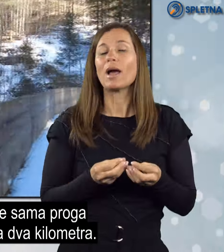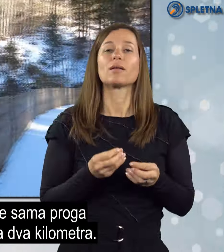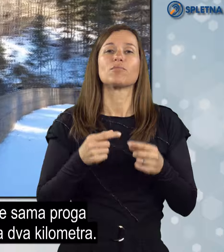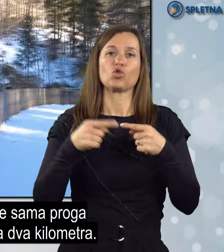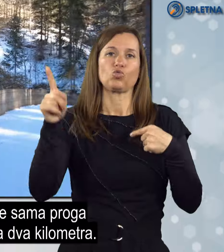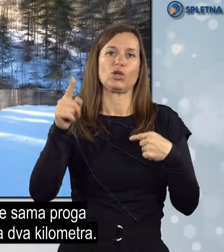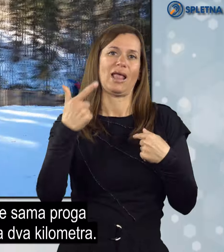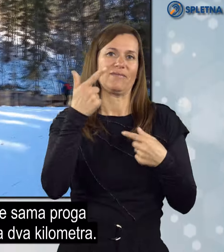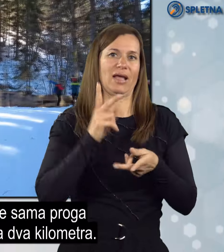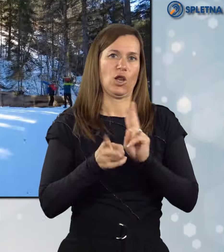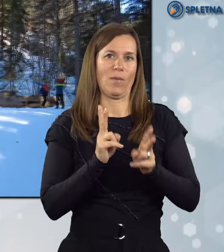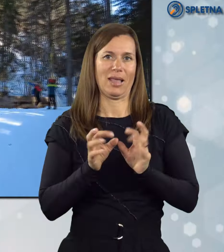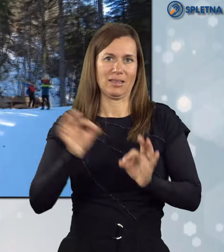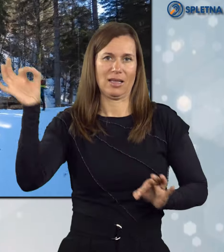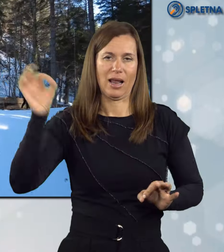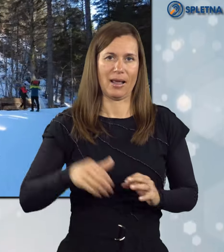dolga dva kilometra.